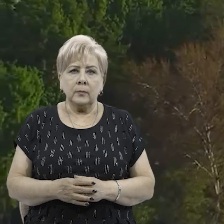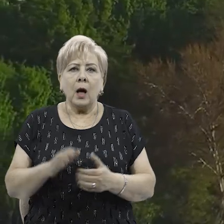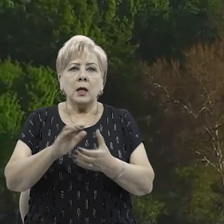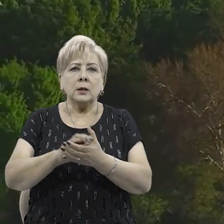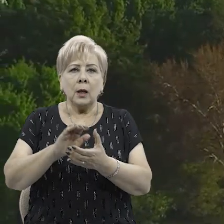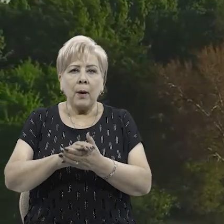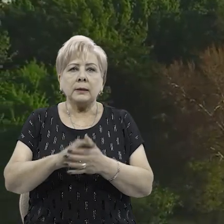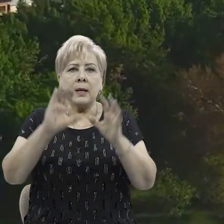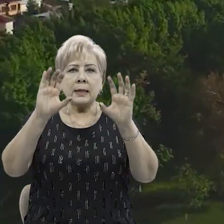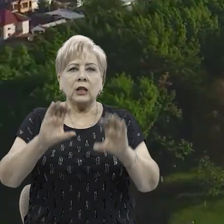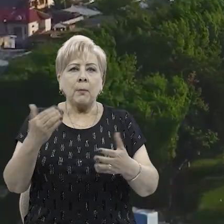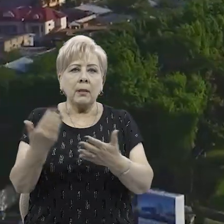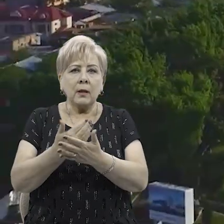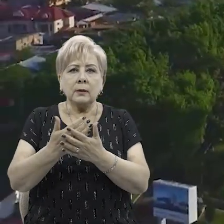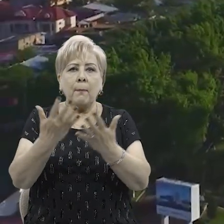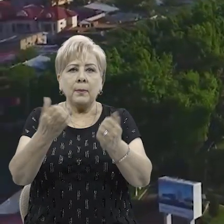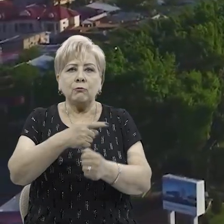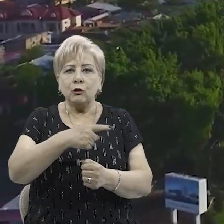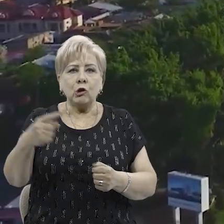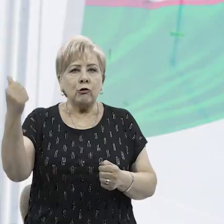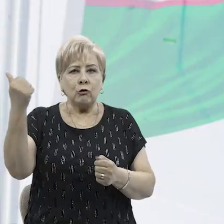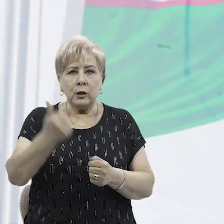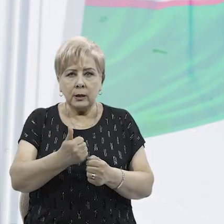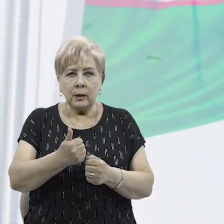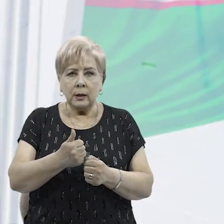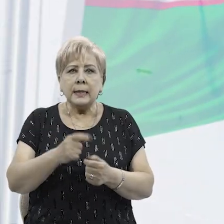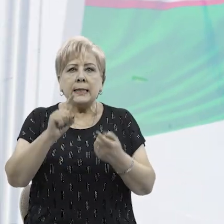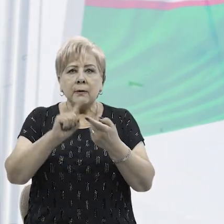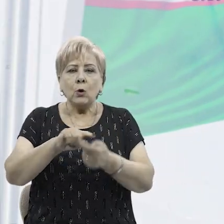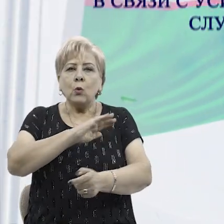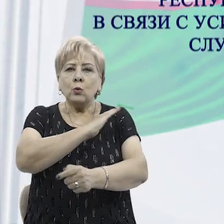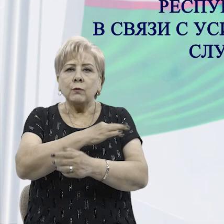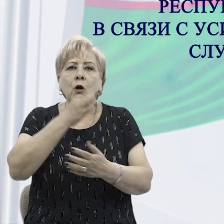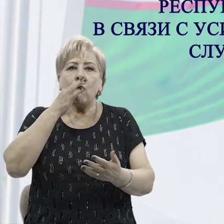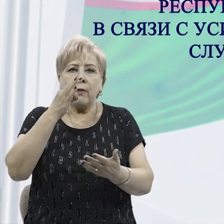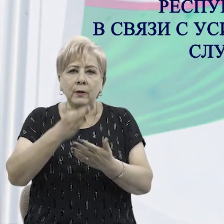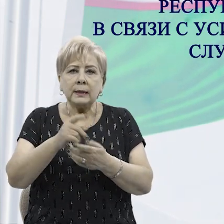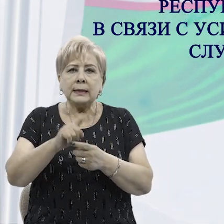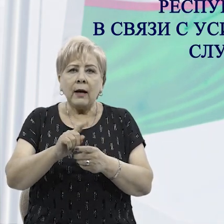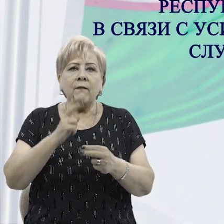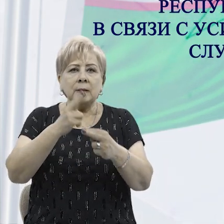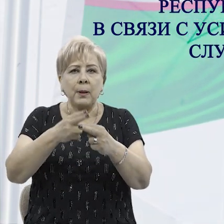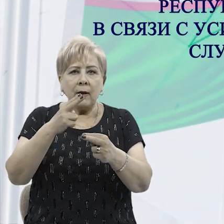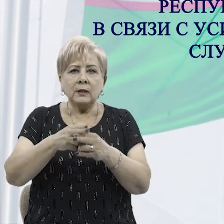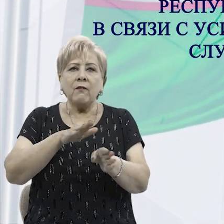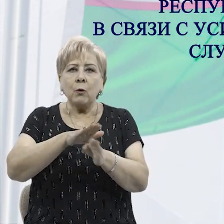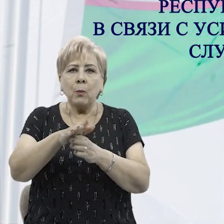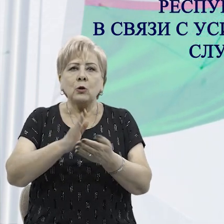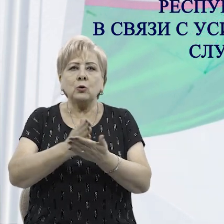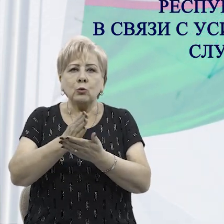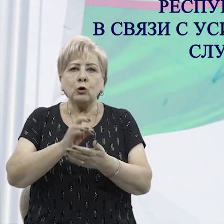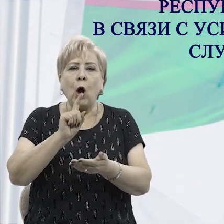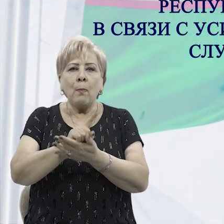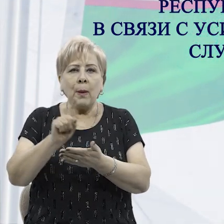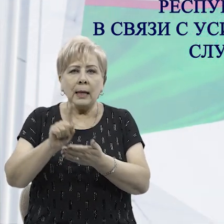Ознакомьтесь с законодательными новостями, принятыми в течение недели. В связи с усилением ответственности за воспрепятствование выполнения служебных